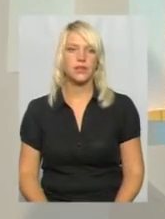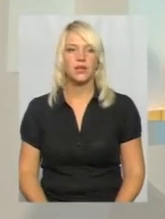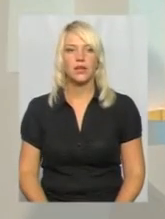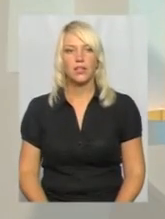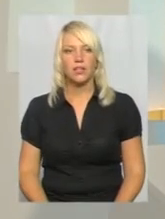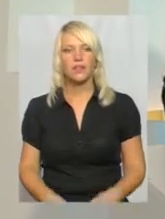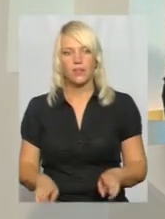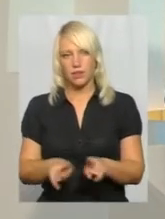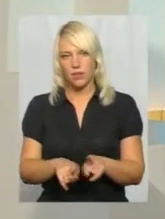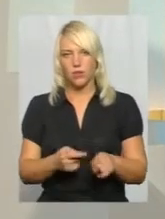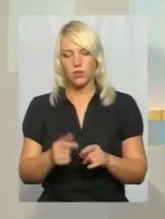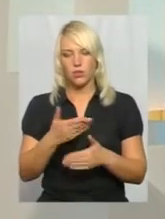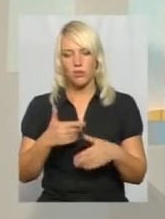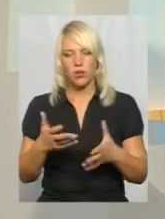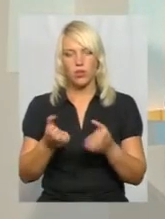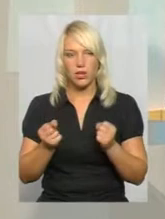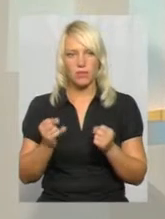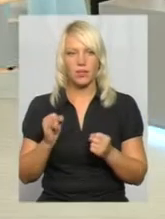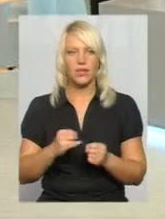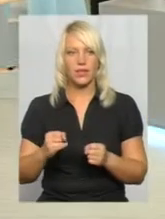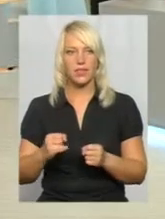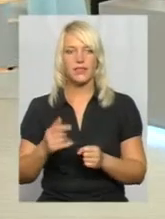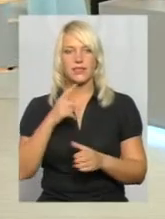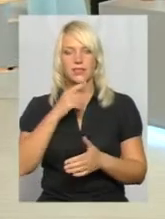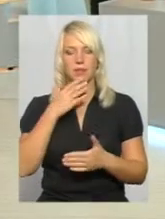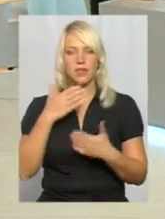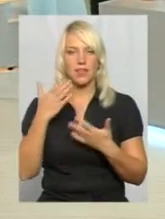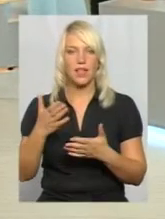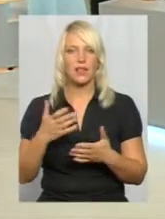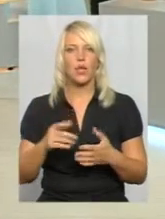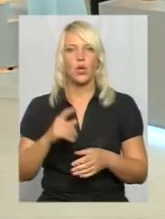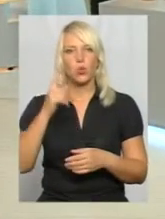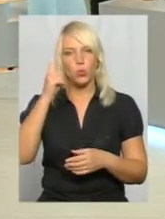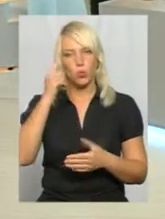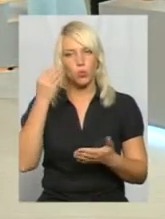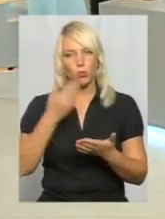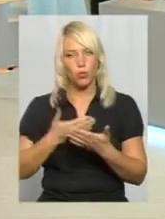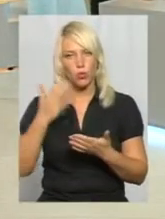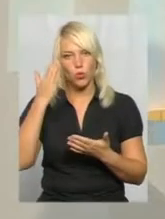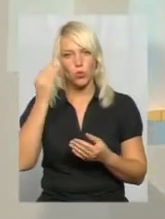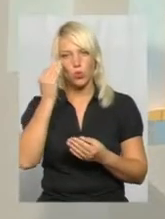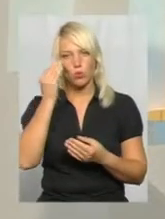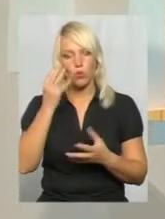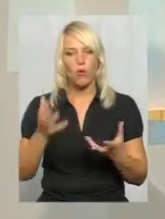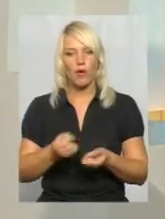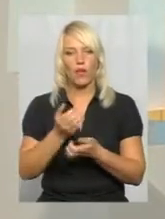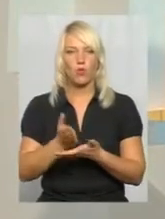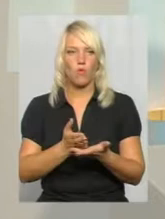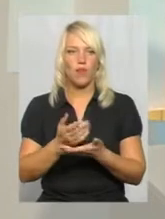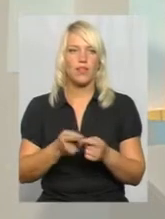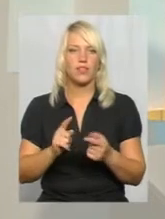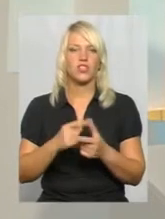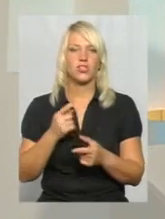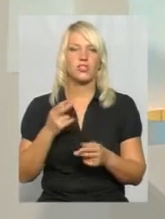Також, пане Володимир, ми отримали і запитали думку рятувальників, чи заважають їм паркани.